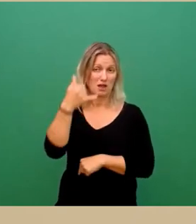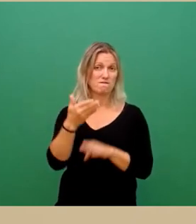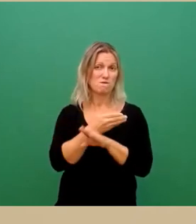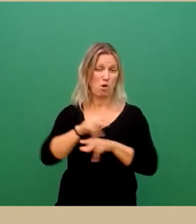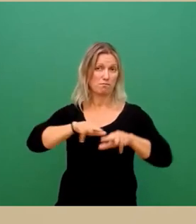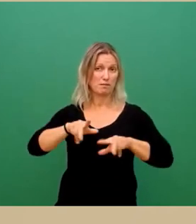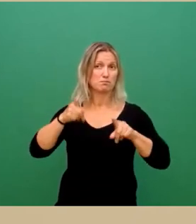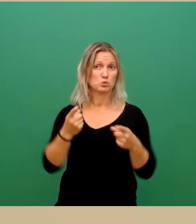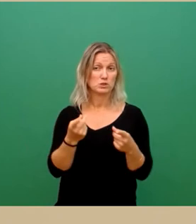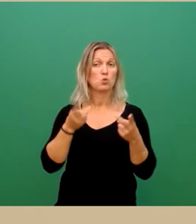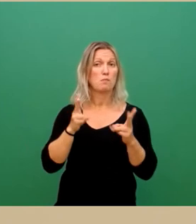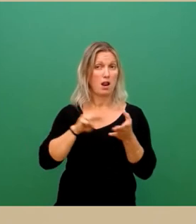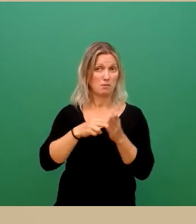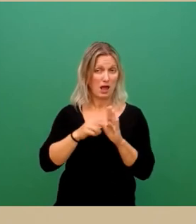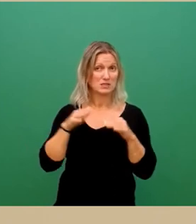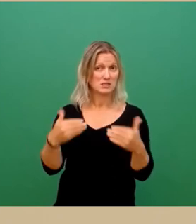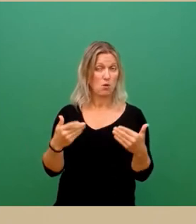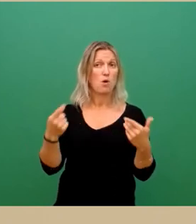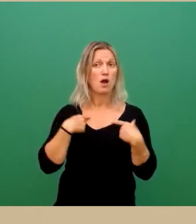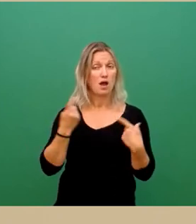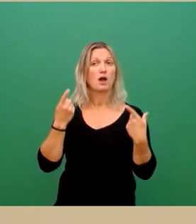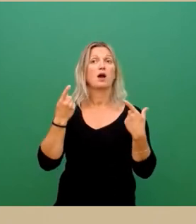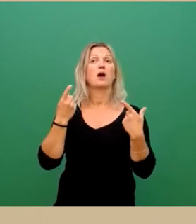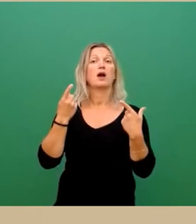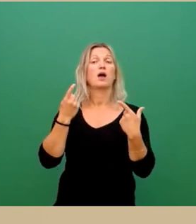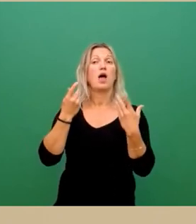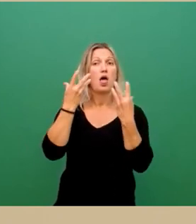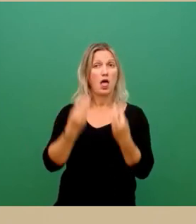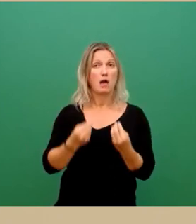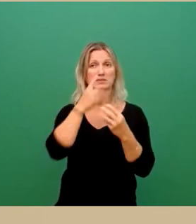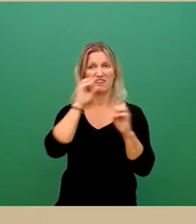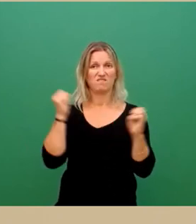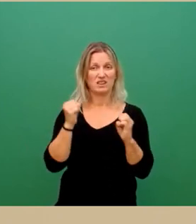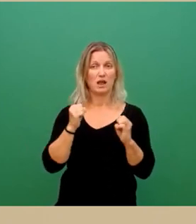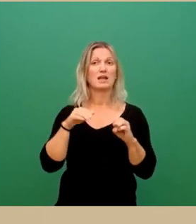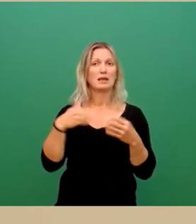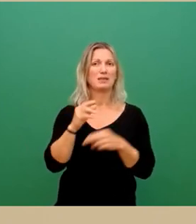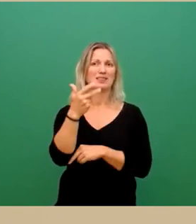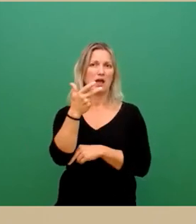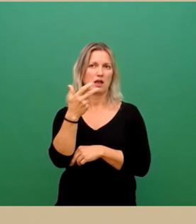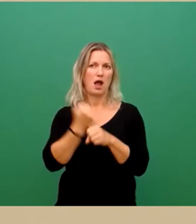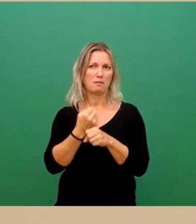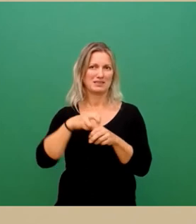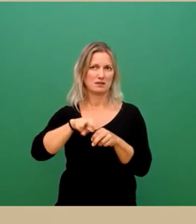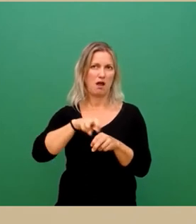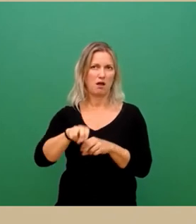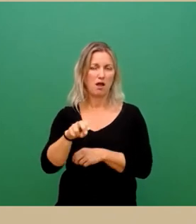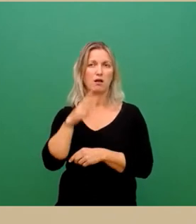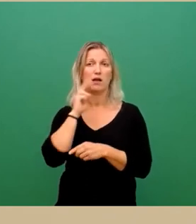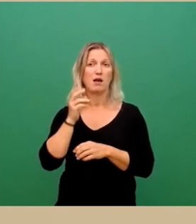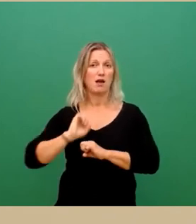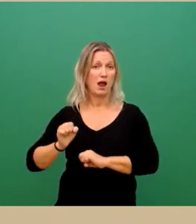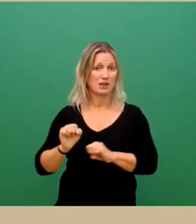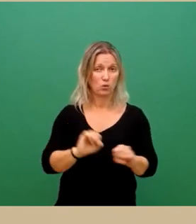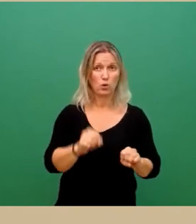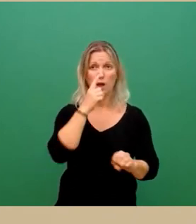Laub auf den Vegetationsflächen in drei Arbeitsgängen entfernt. Die Reinigung der Vegetationsflächen von Müll und